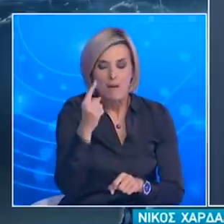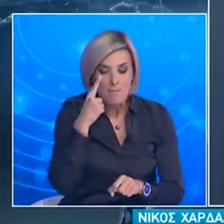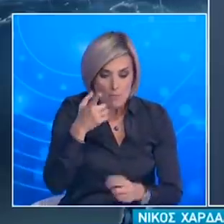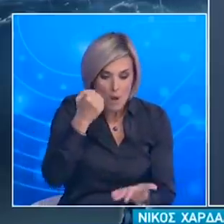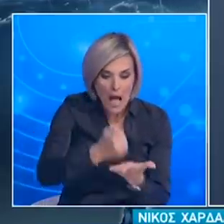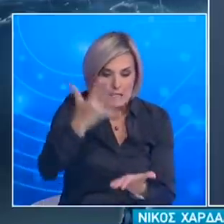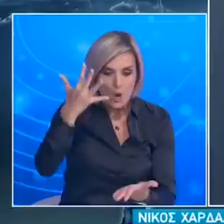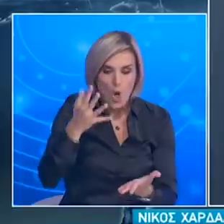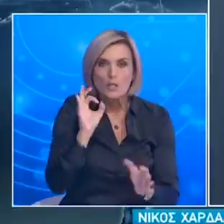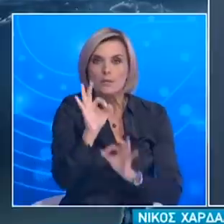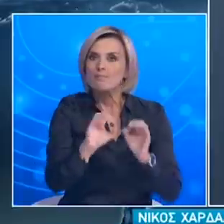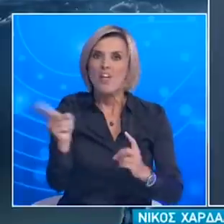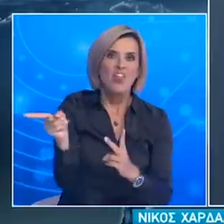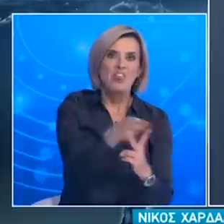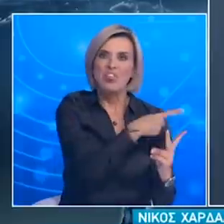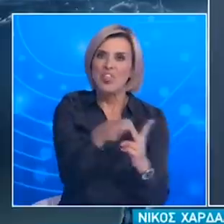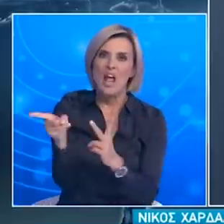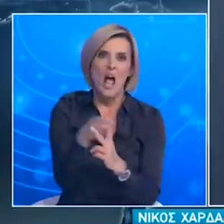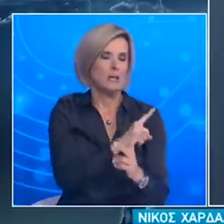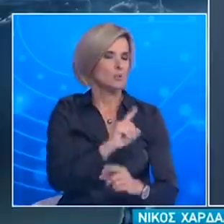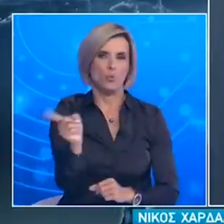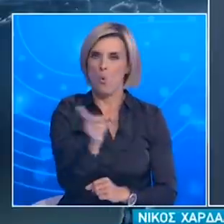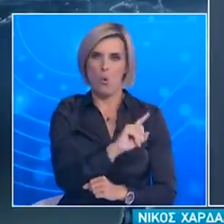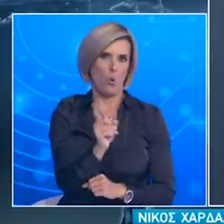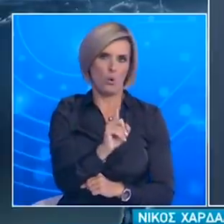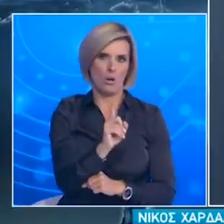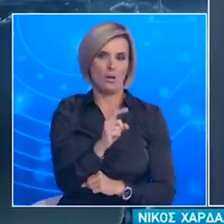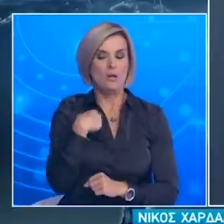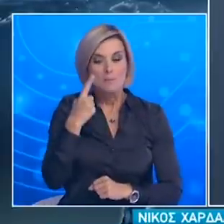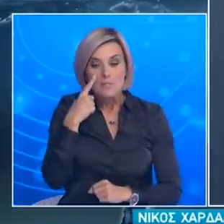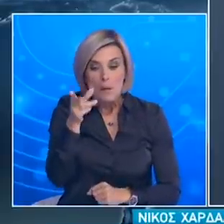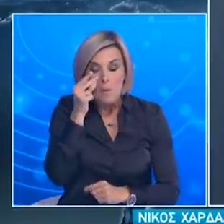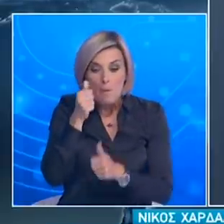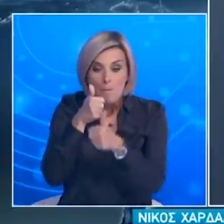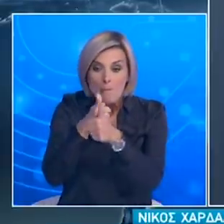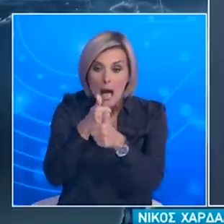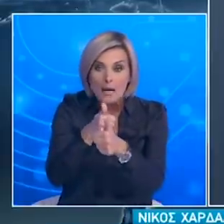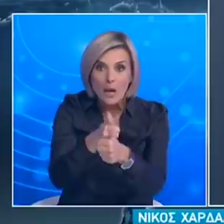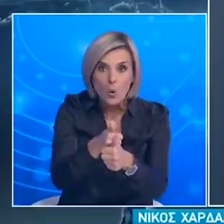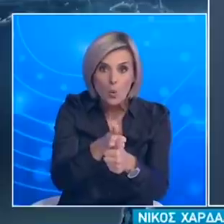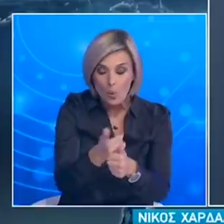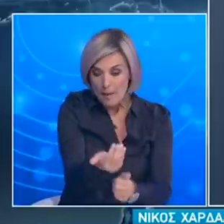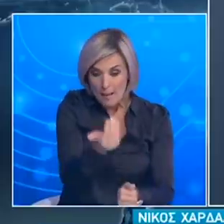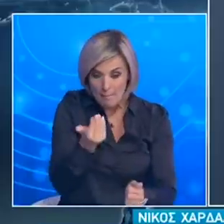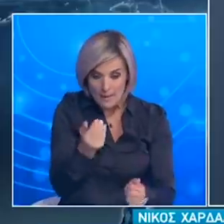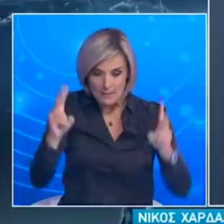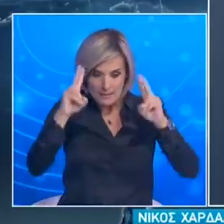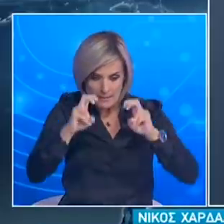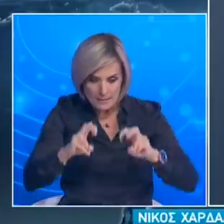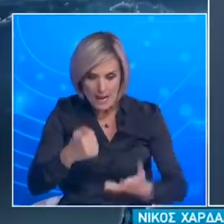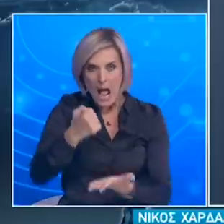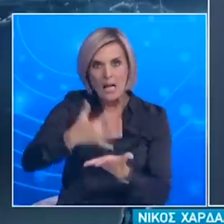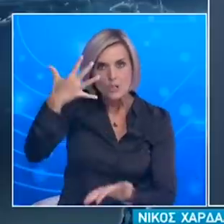δεδομένα Δεν κάνουμε διάκριση και για κανέναν λόγο σε καμία περιοχή Πριν λάβουμε την οποιαδήποτε απόφαση εξετάζουμε και